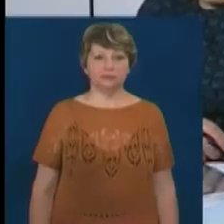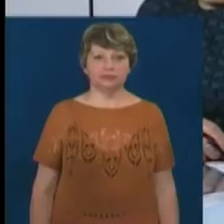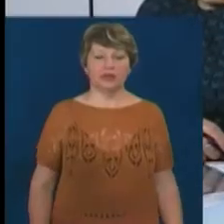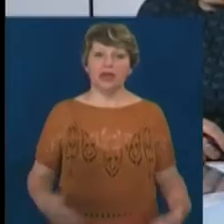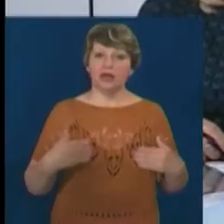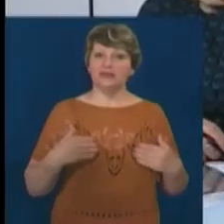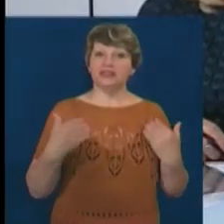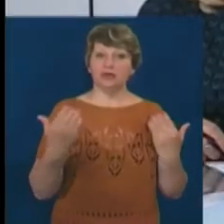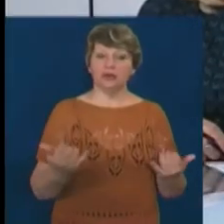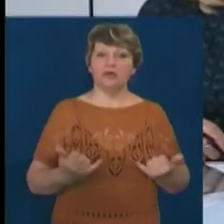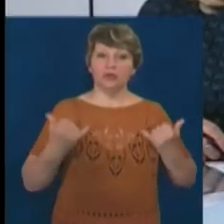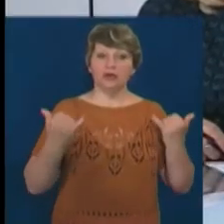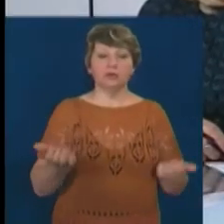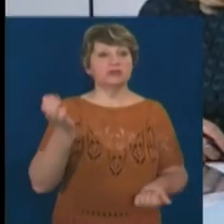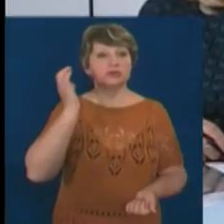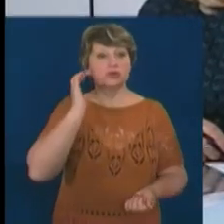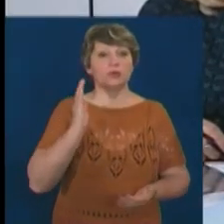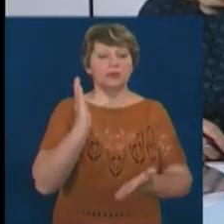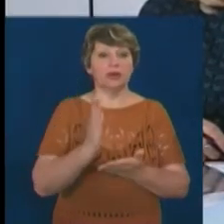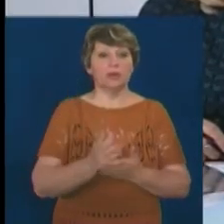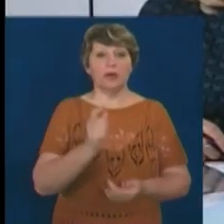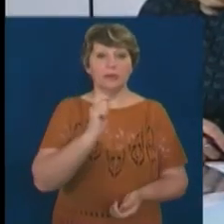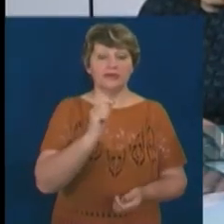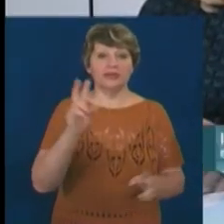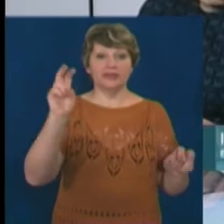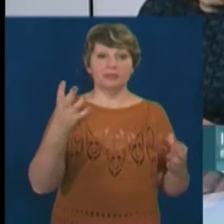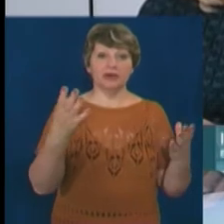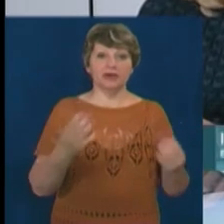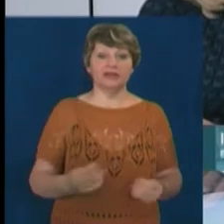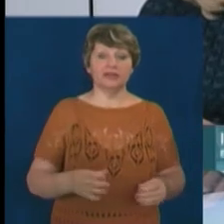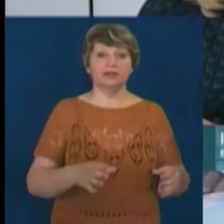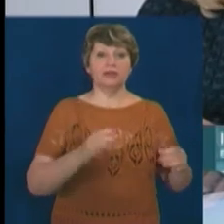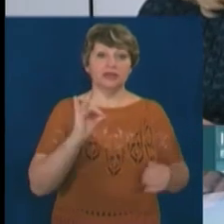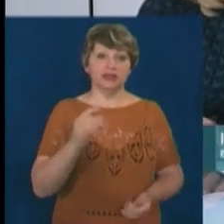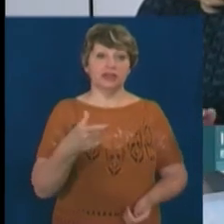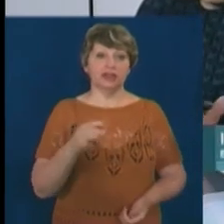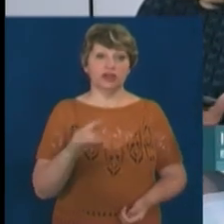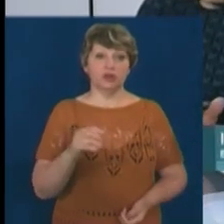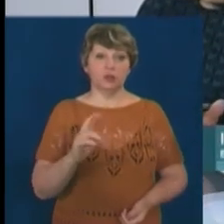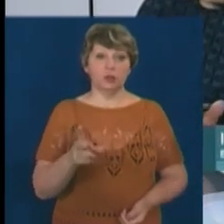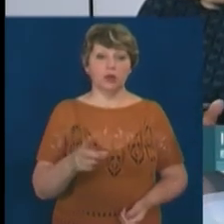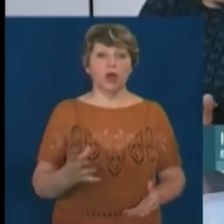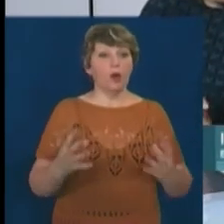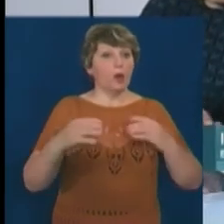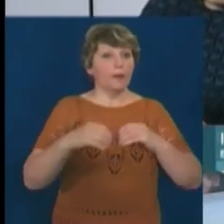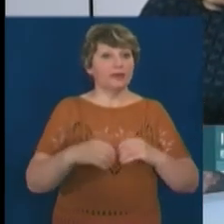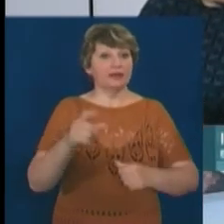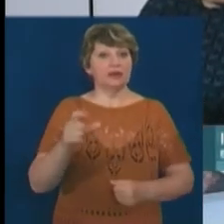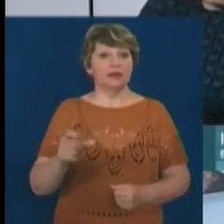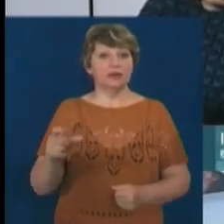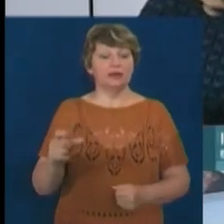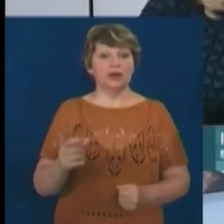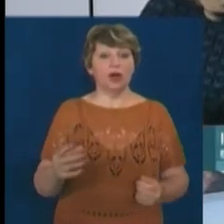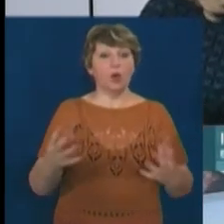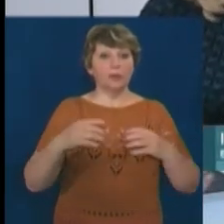Вітаємо вас, шановні телеглядачі, у прямому ефірі проект «Тема дня». В студії працює Ірина Гилюк. Об'єднувати людей спільною